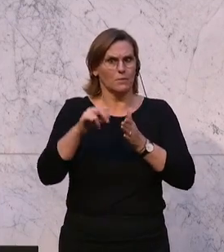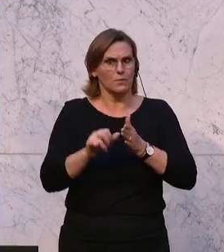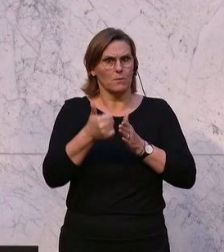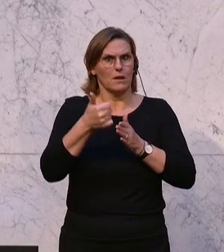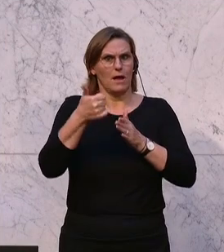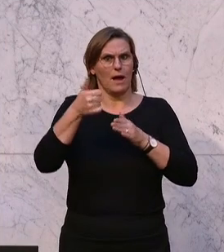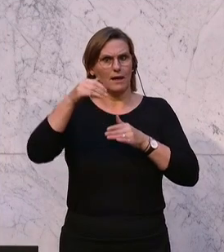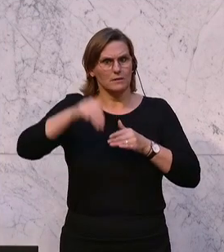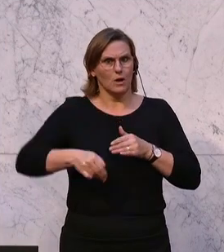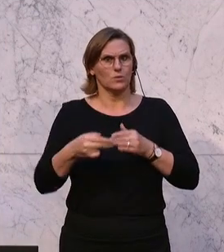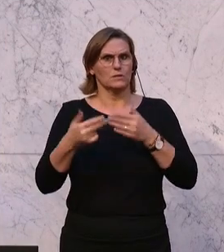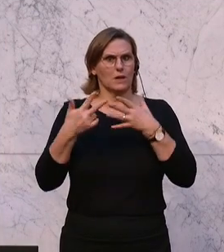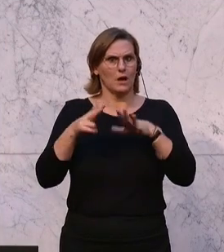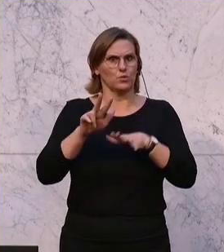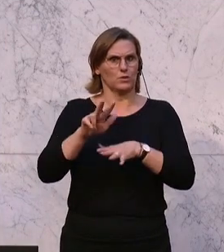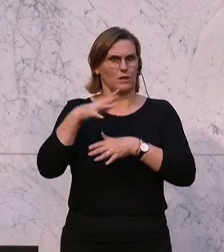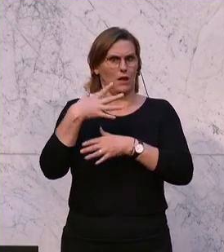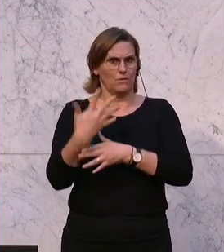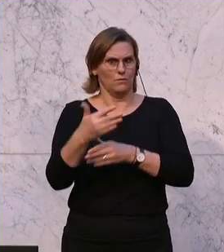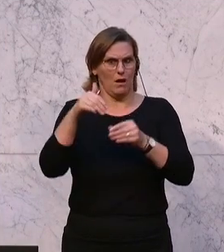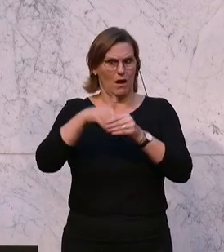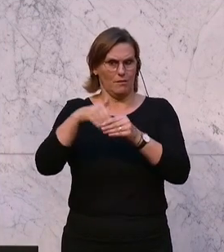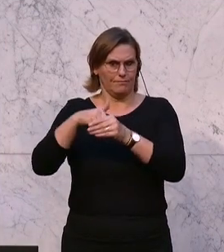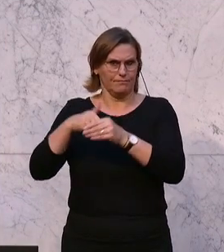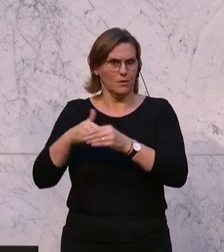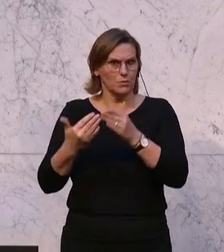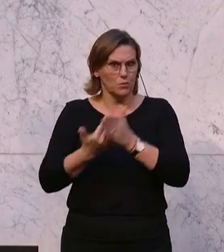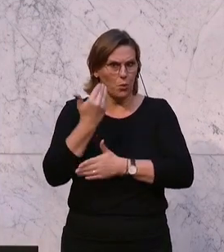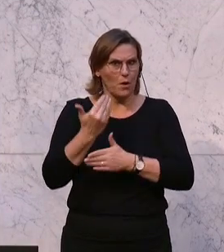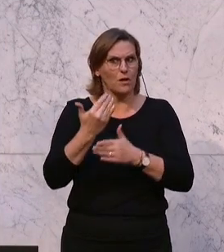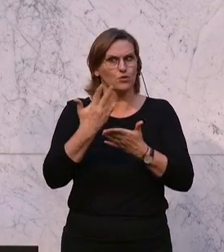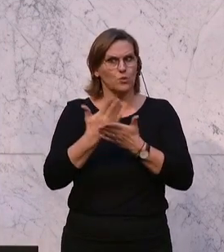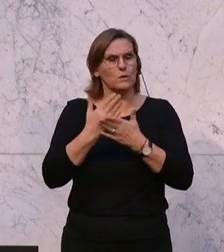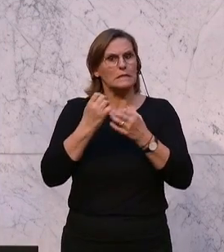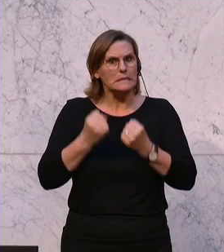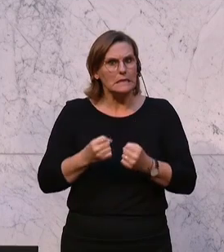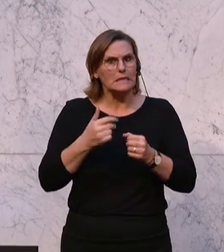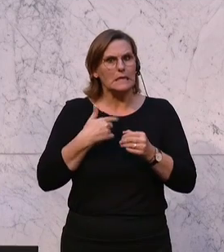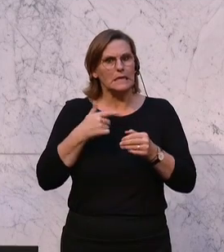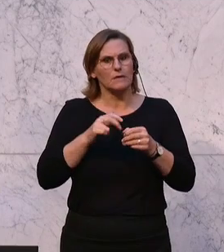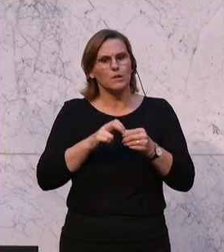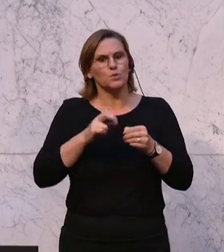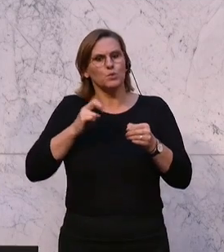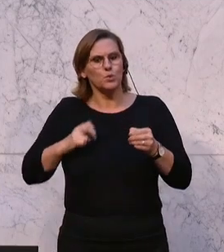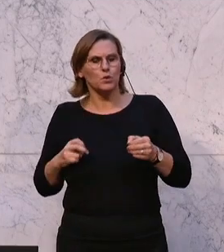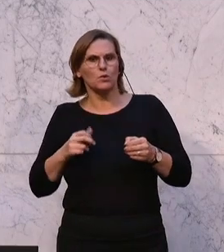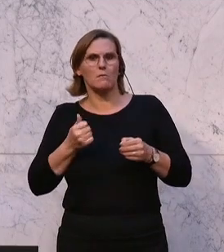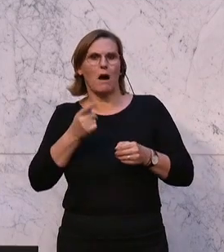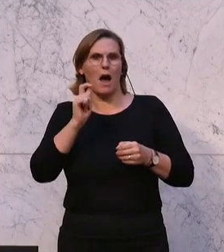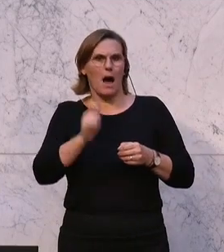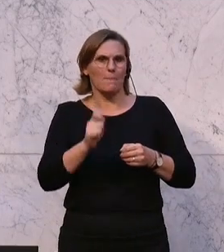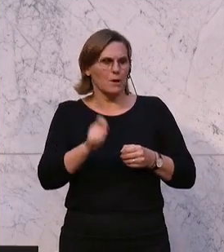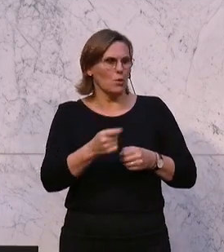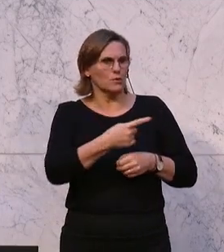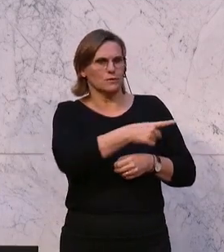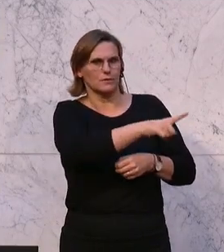.853 Jobs zusätzlich dazu. Sie sichern jetzt schon Ihren Abgang und ein paar von den Abgeordneten, so wie der Herr Prost dann